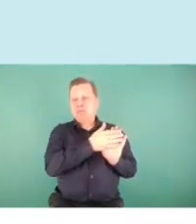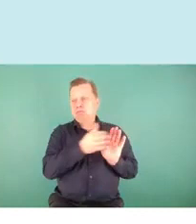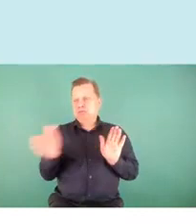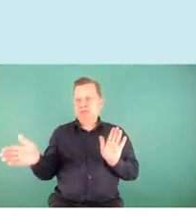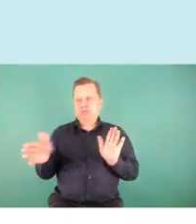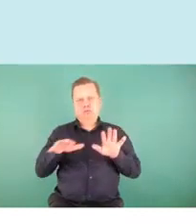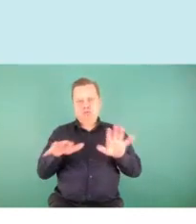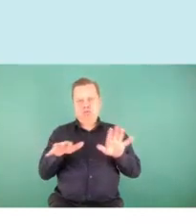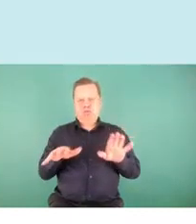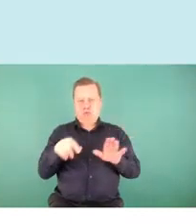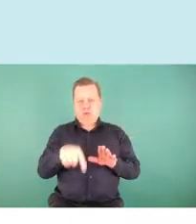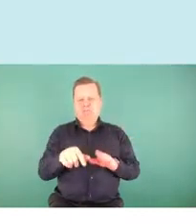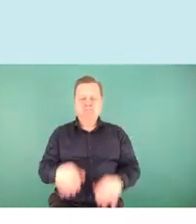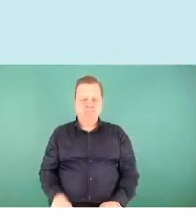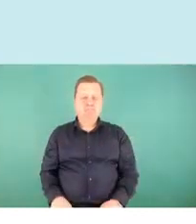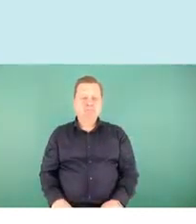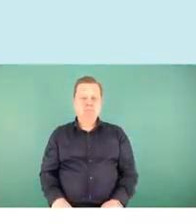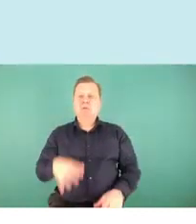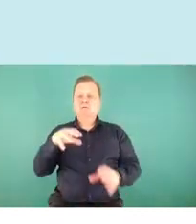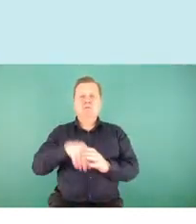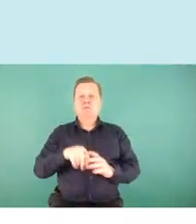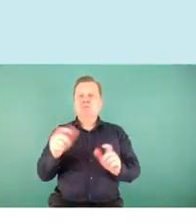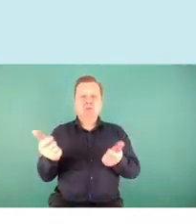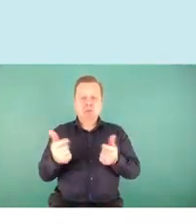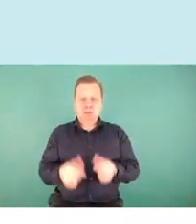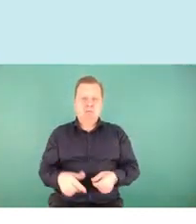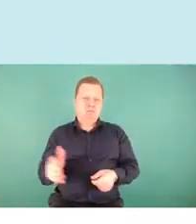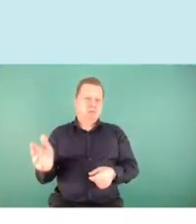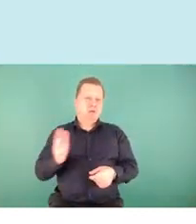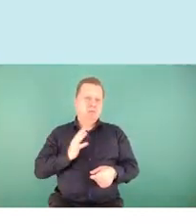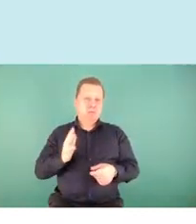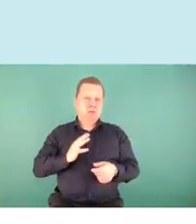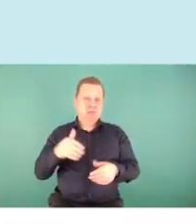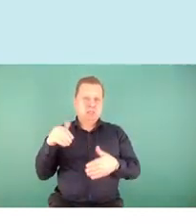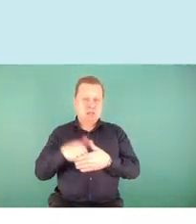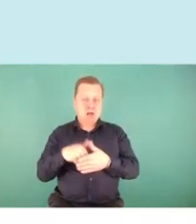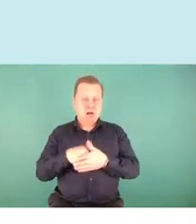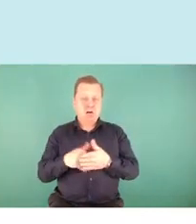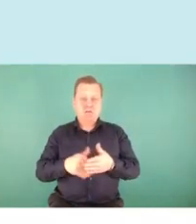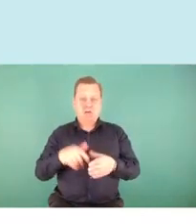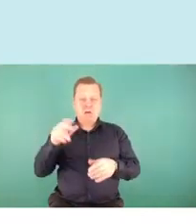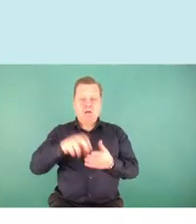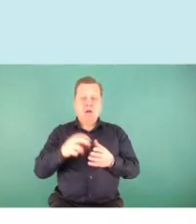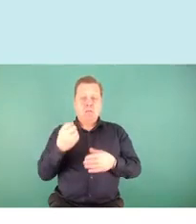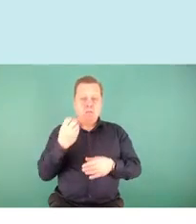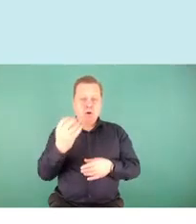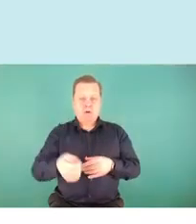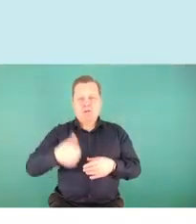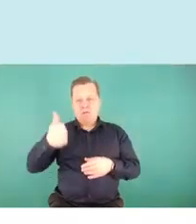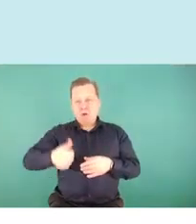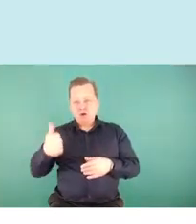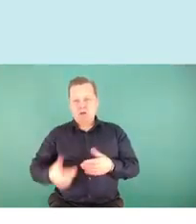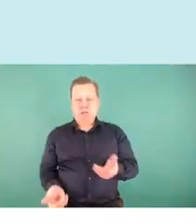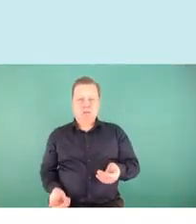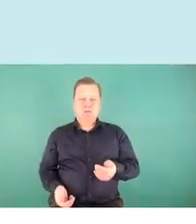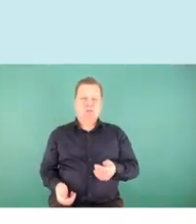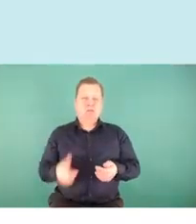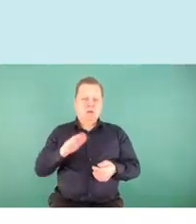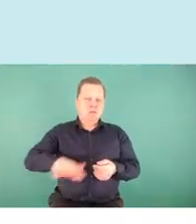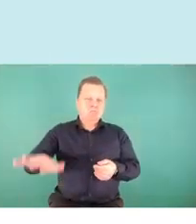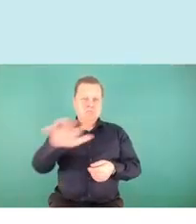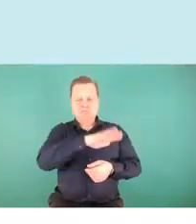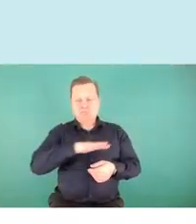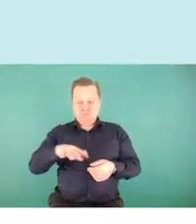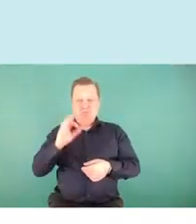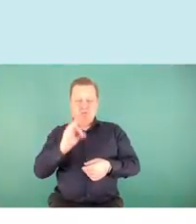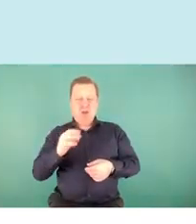w ramach działań mówimy o tym, jak bezpiecznie zachowywać się w pociągach, na dworcach, na peronach, na terenach kolejowych, na